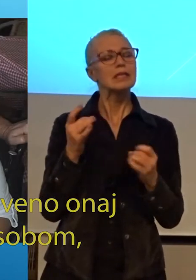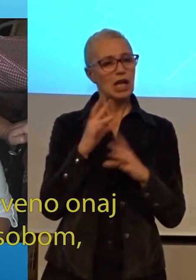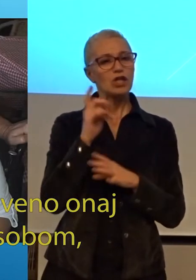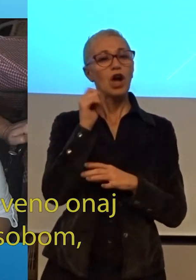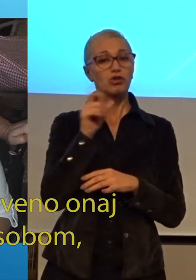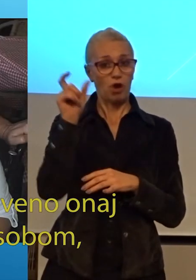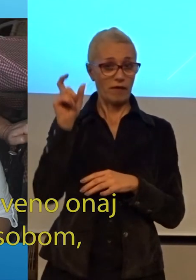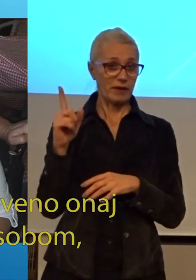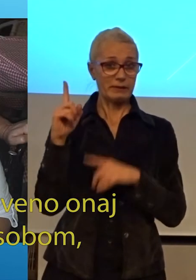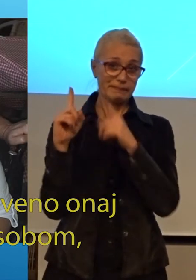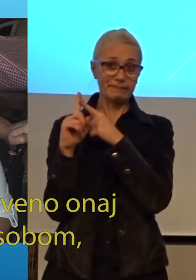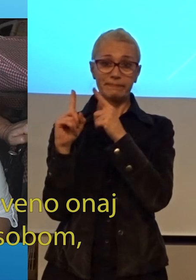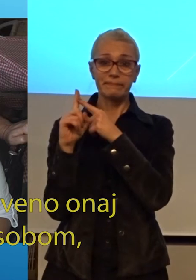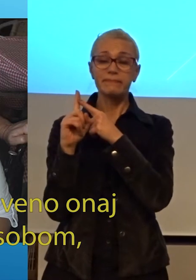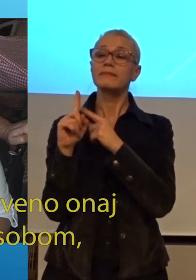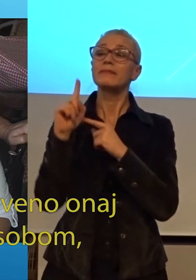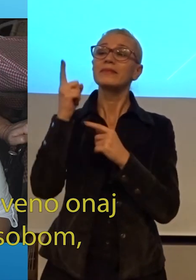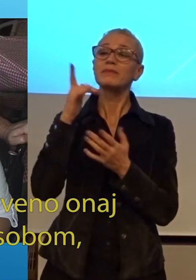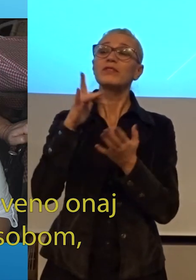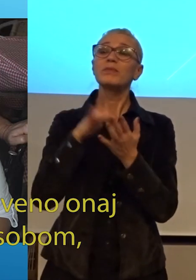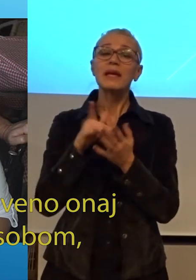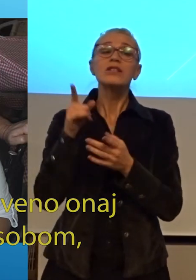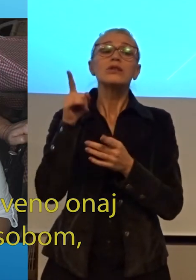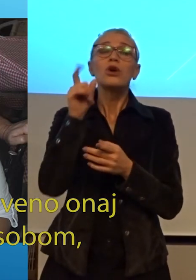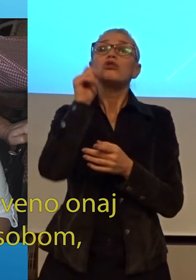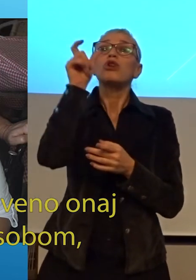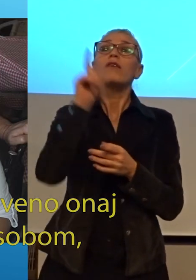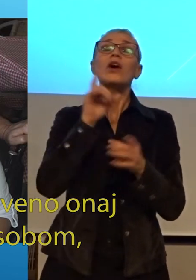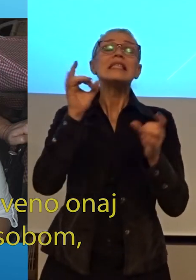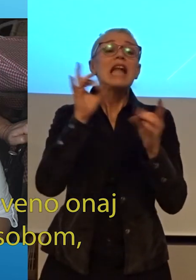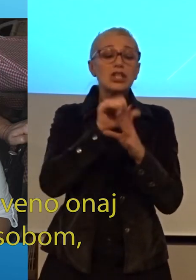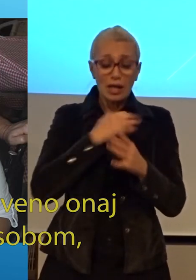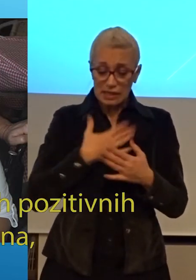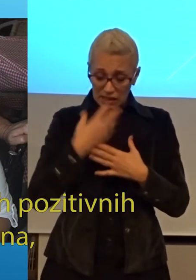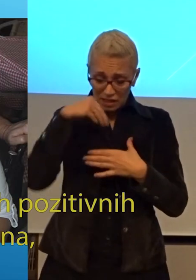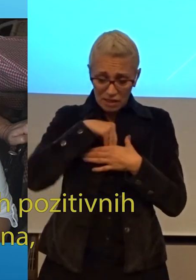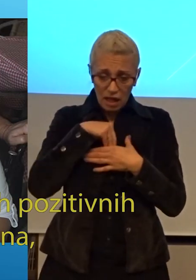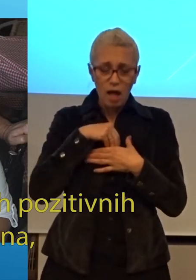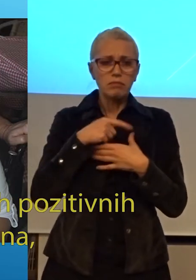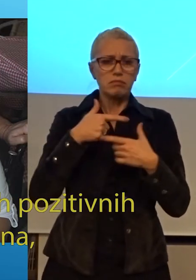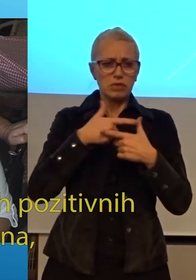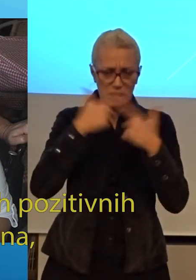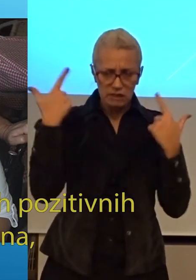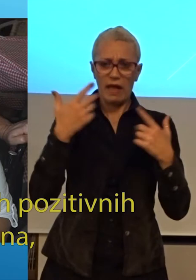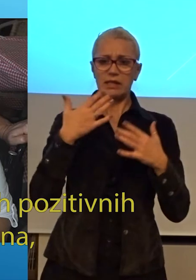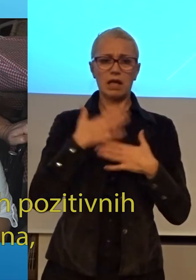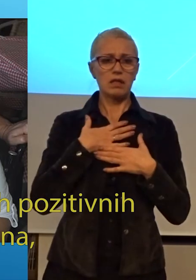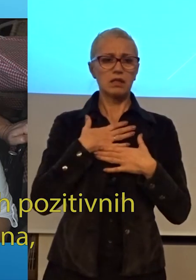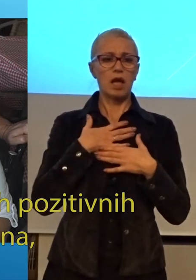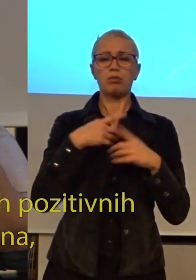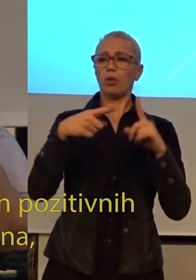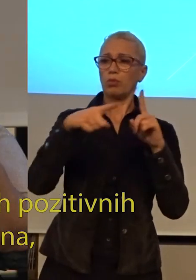Srećan čovek je prvenstveno onaj koji je srećan sam sa sobom, koji je svestan sebe, svojih